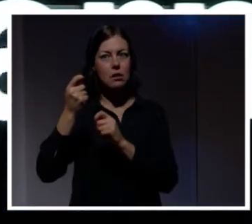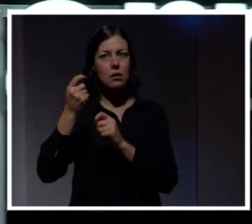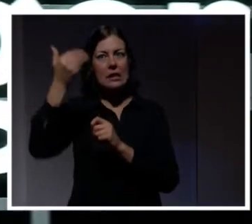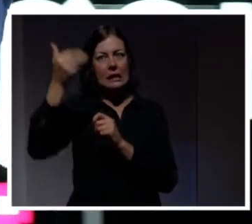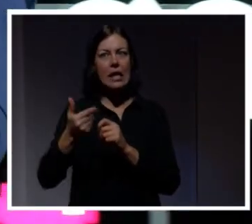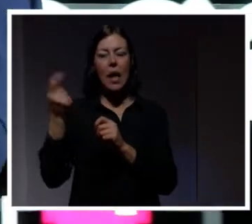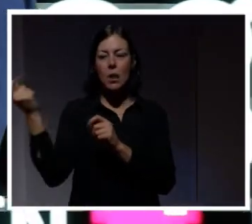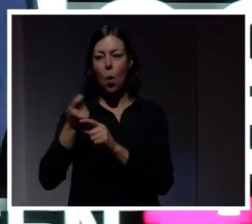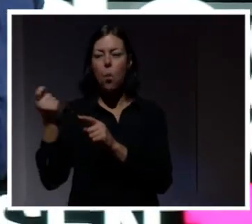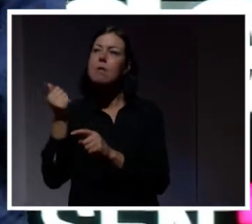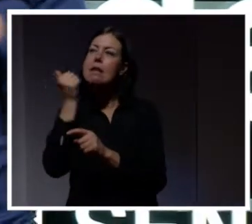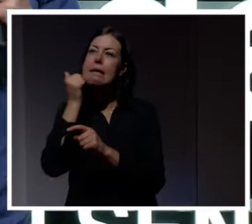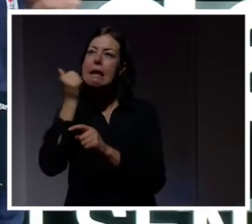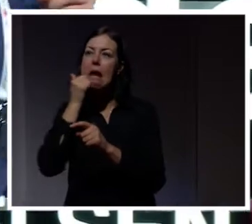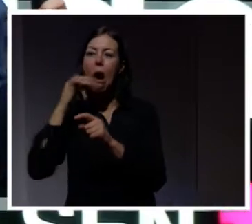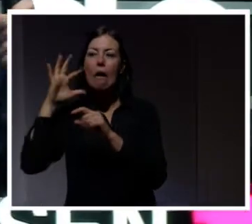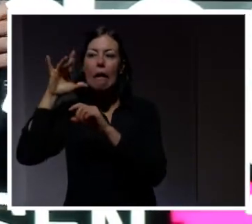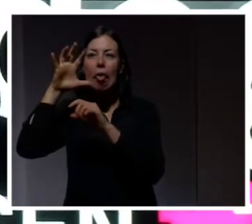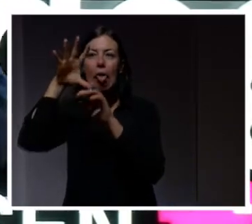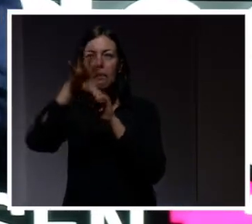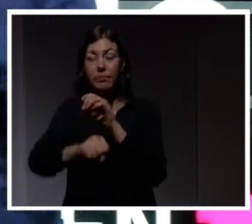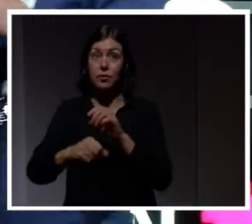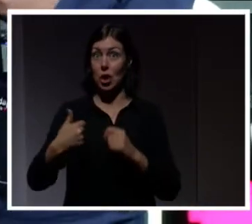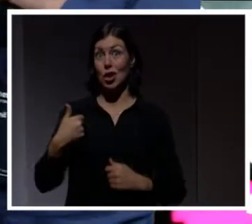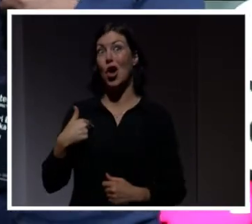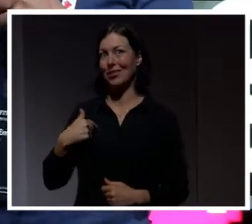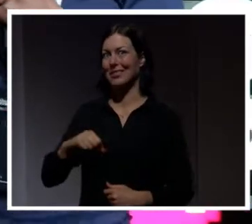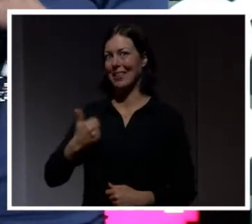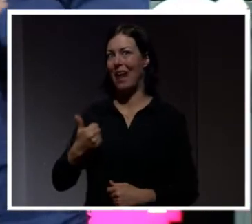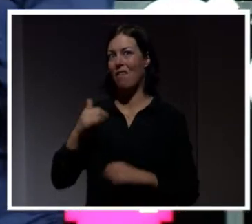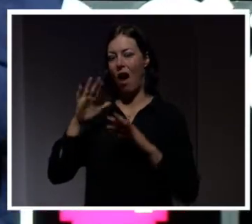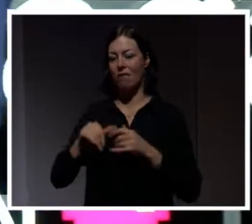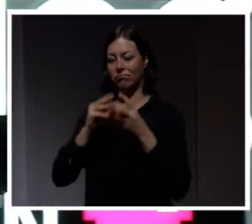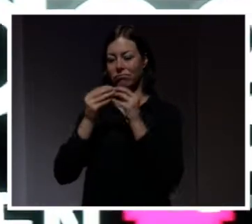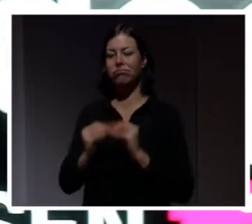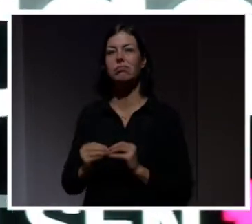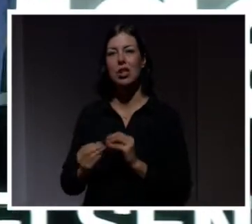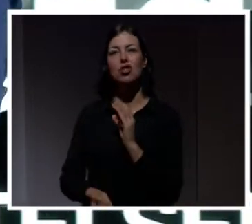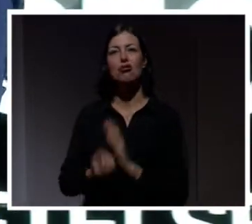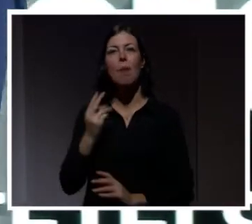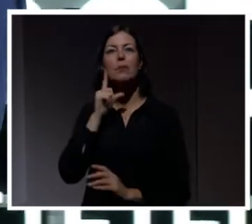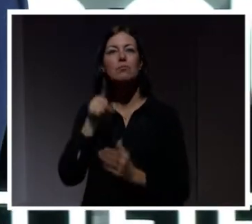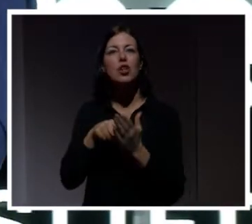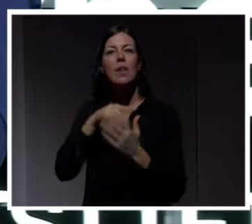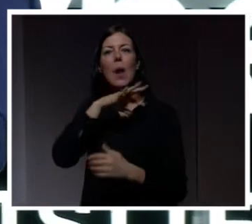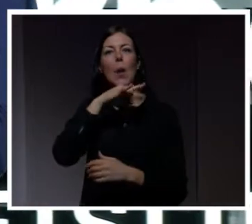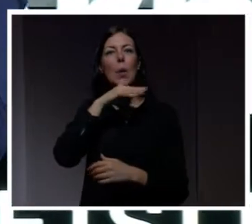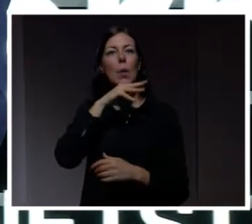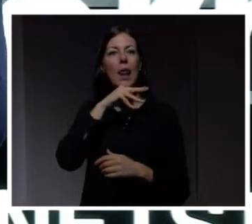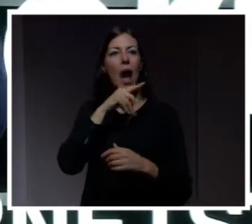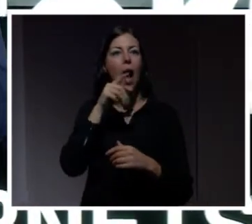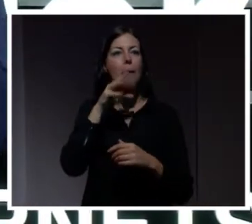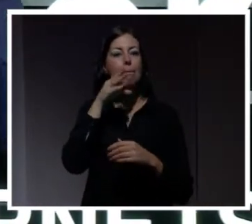väldigt elak angripare, jag, har satt upp för att lura av besökare